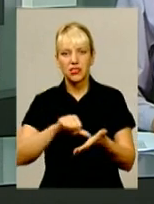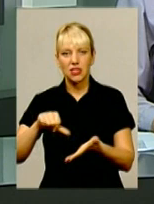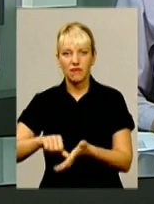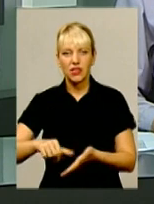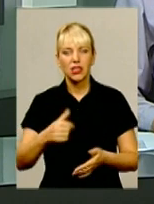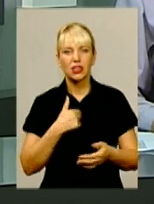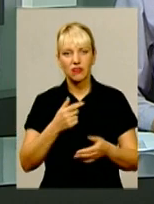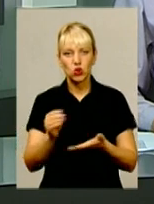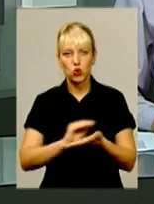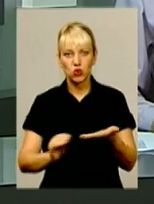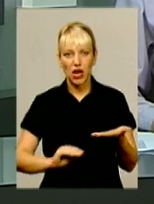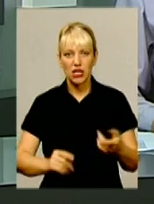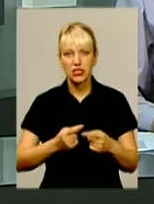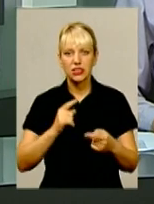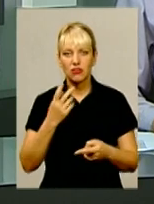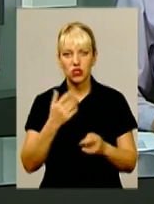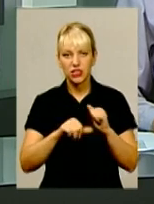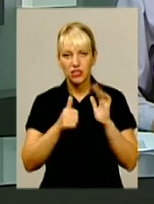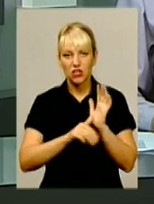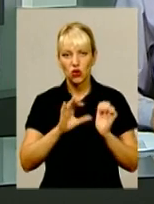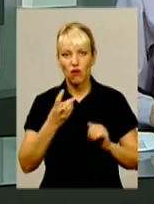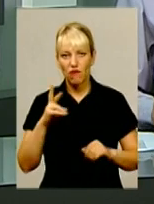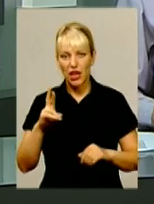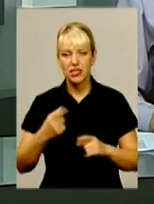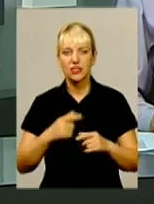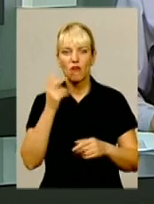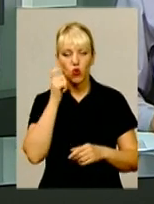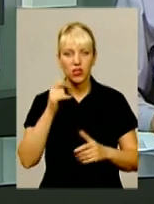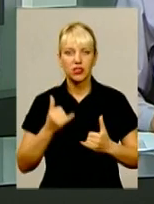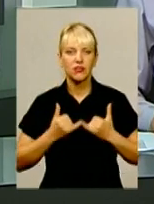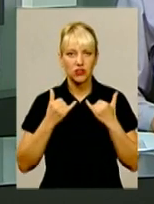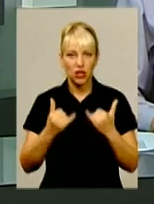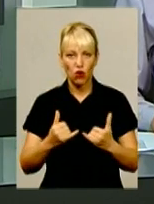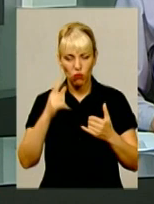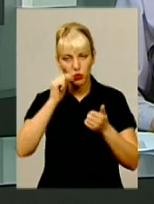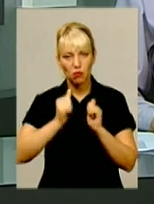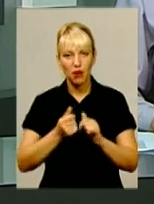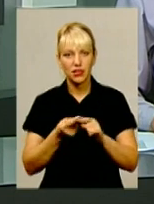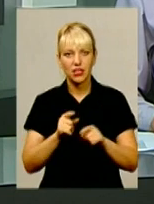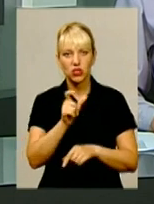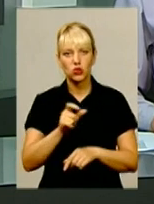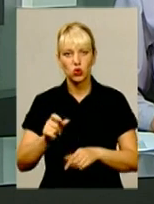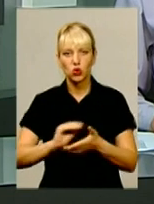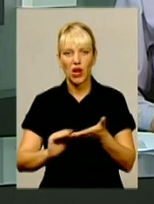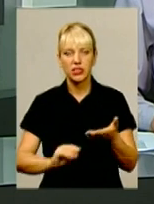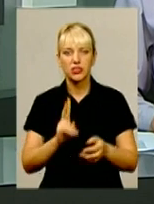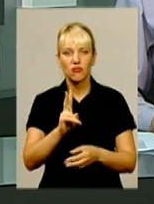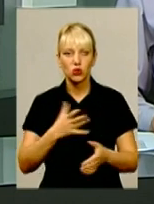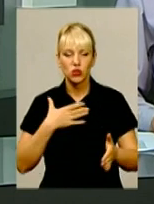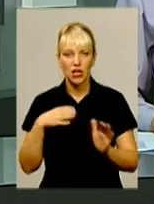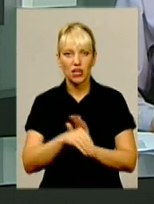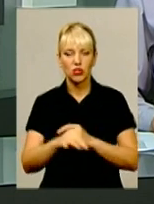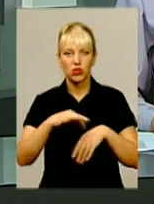п'ятої гілки влади. 16 вересня в Україні вже традиційно вшановують пам'ять тих журналістів, котрі загинули